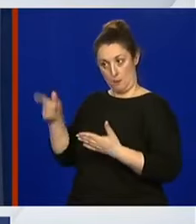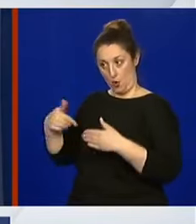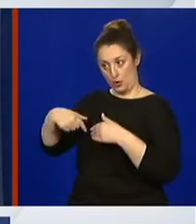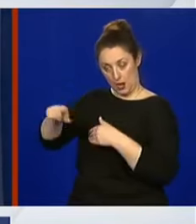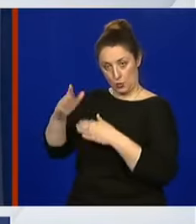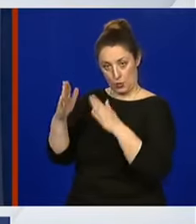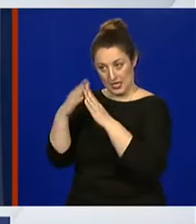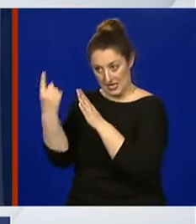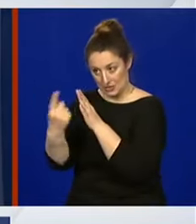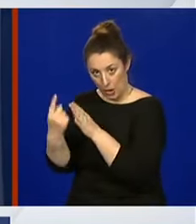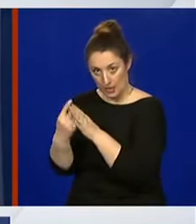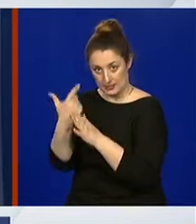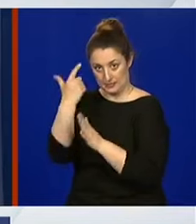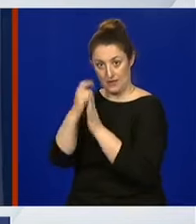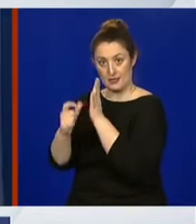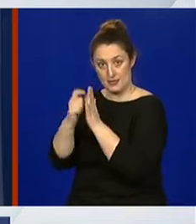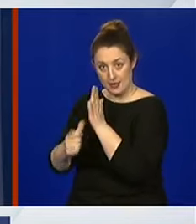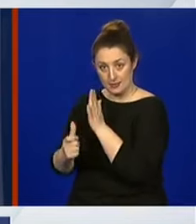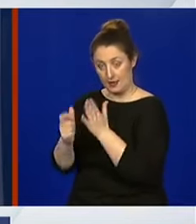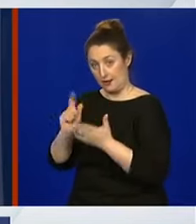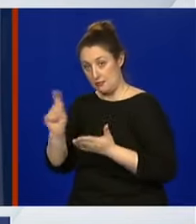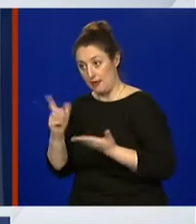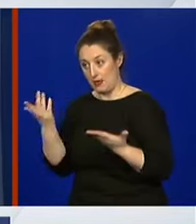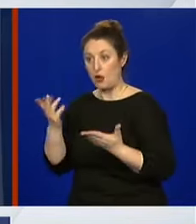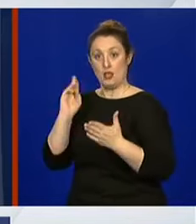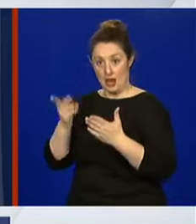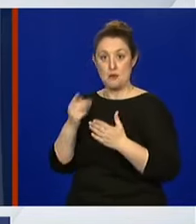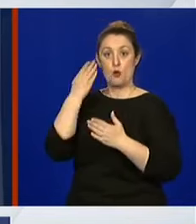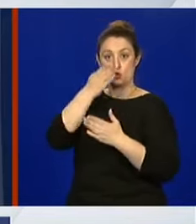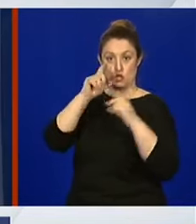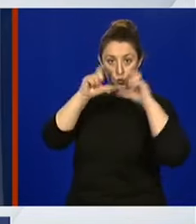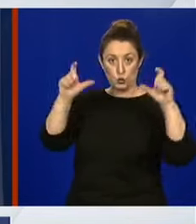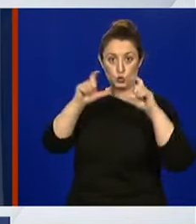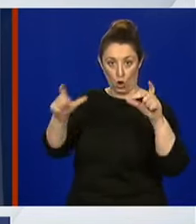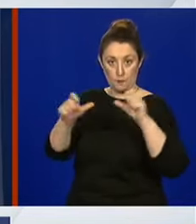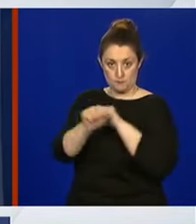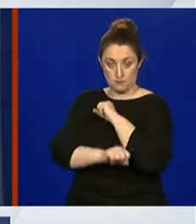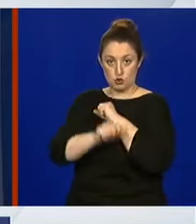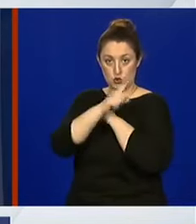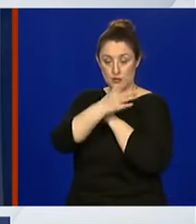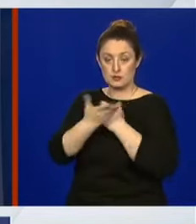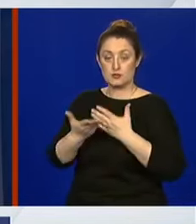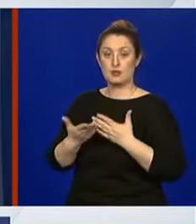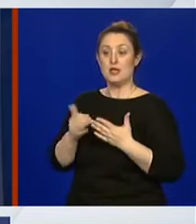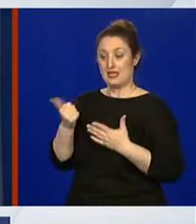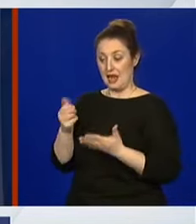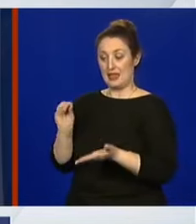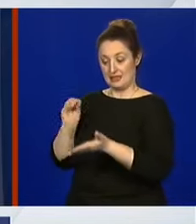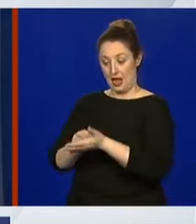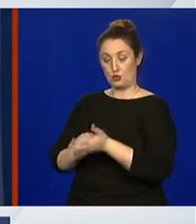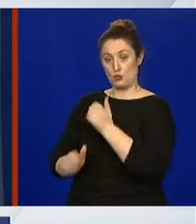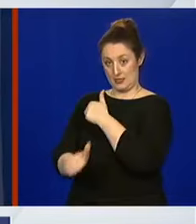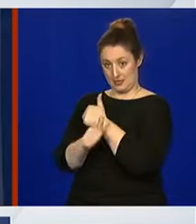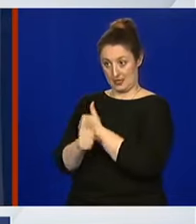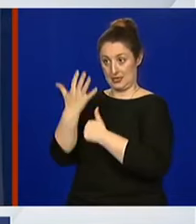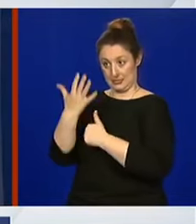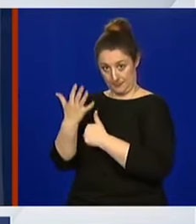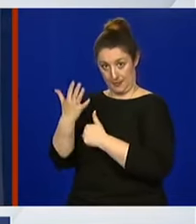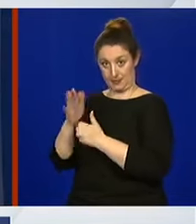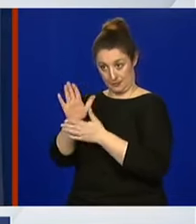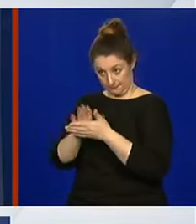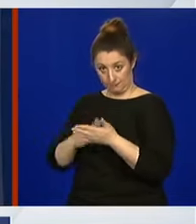kao i do sad ili ne? Hoće li moći biti u studentskim domovima? I također vrijedili taj datum, znači 11. svibnja, i za